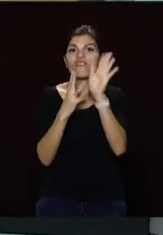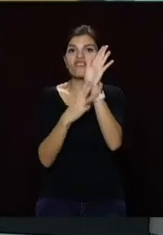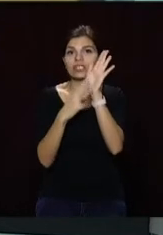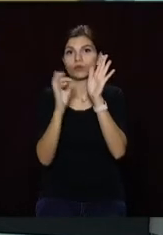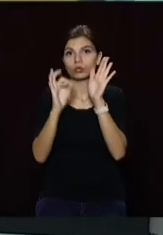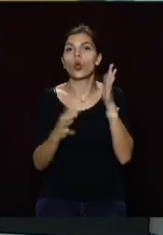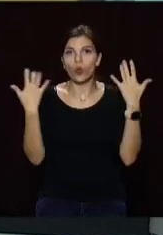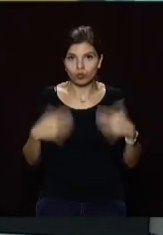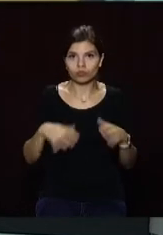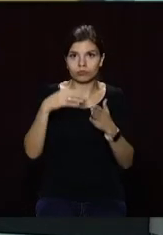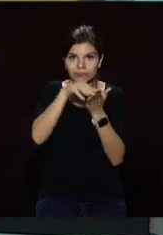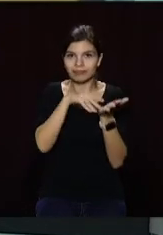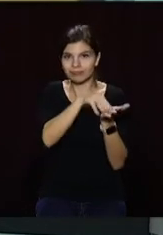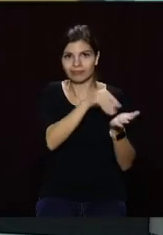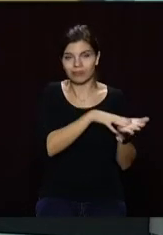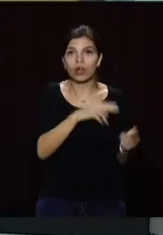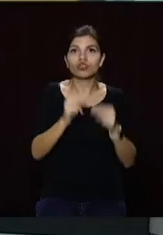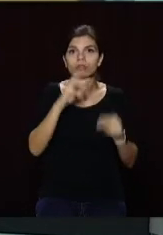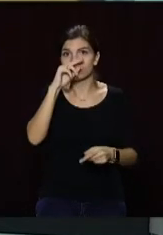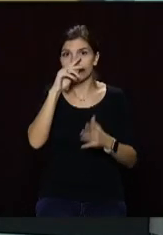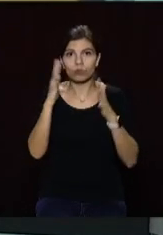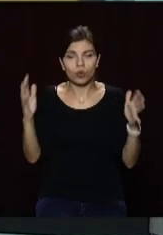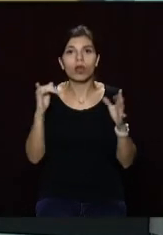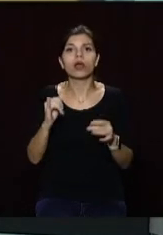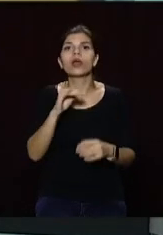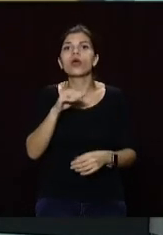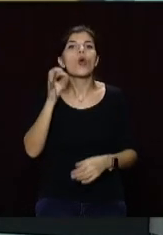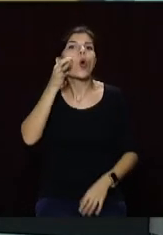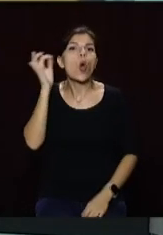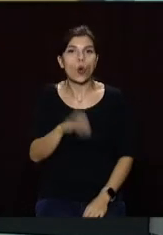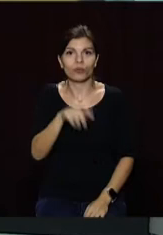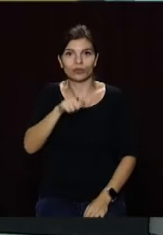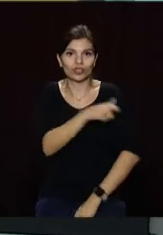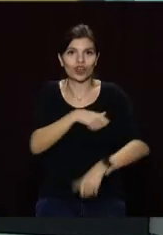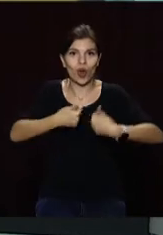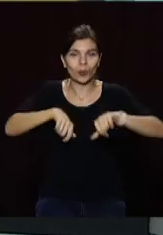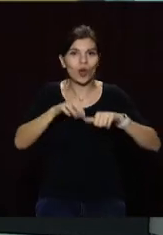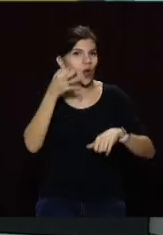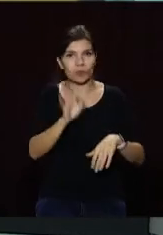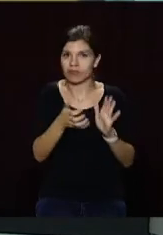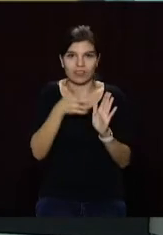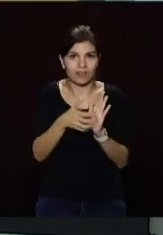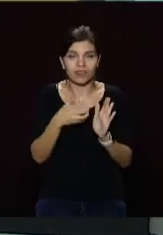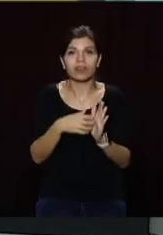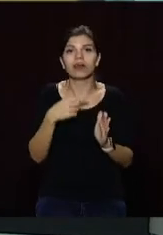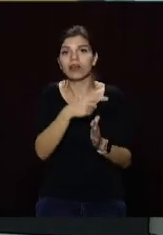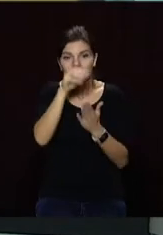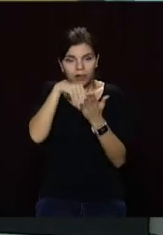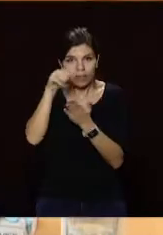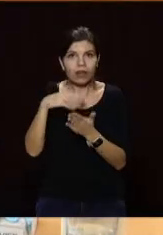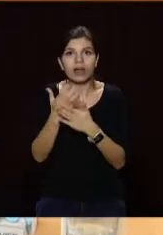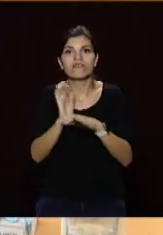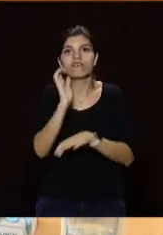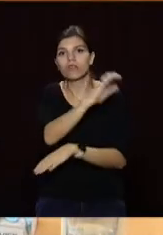Через величезну кількість помилок та низьку кваліфікацію членів дільничних комісій, дві третини протоколів